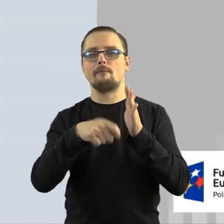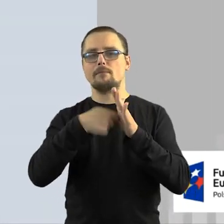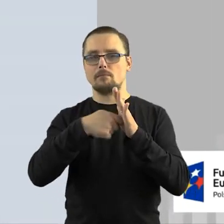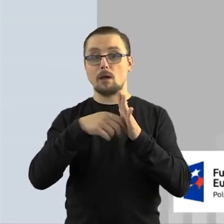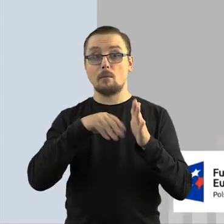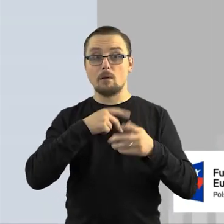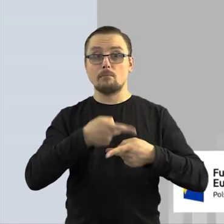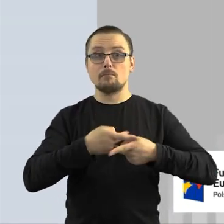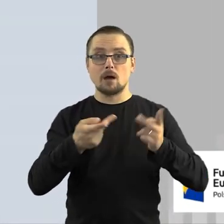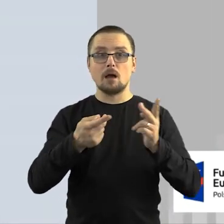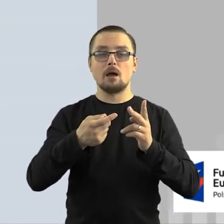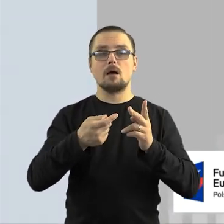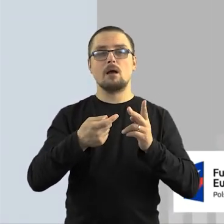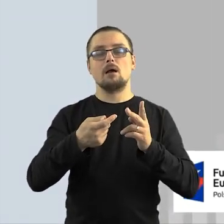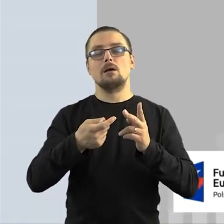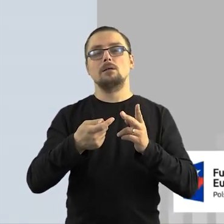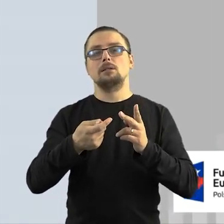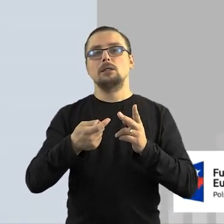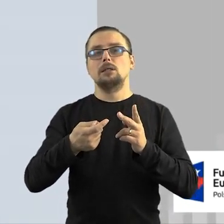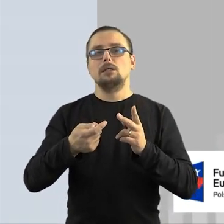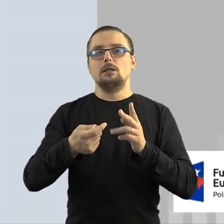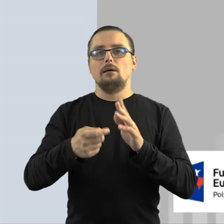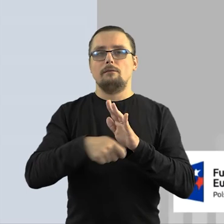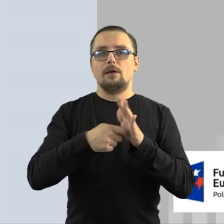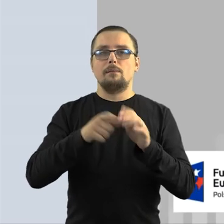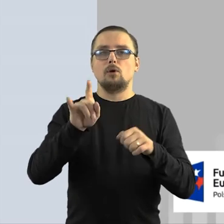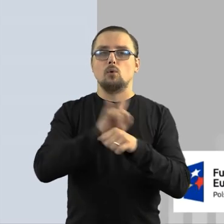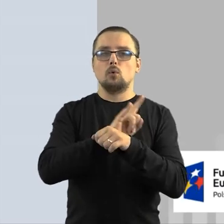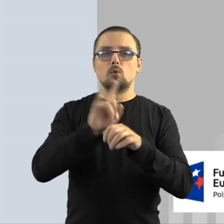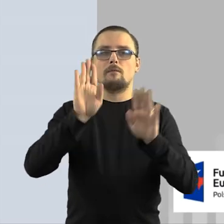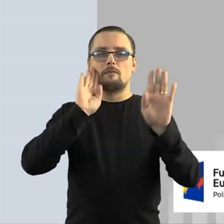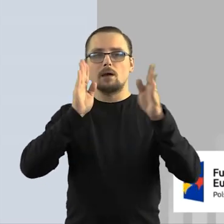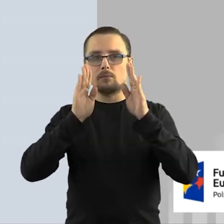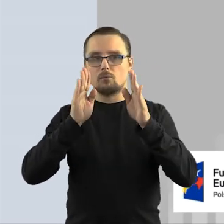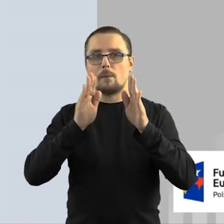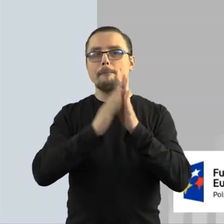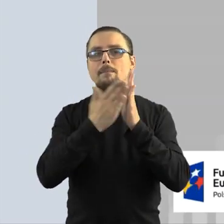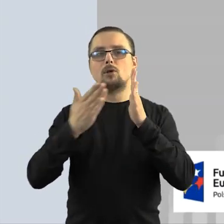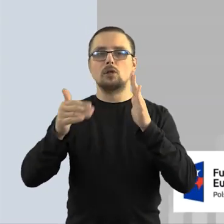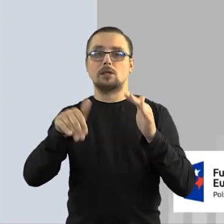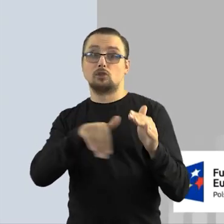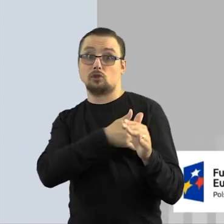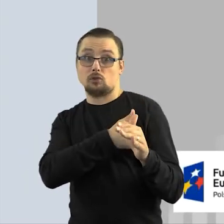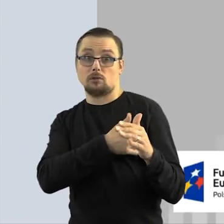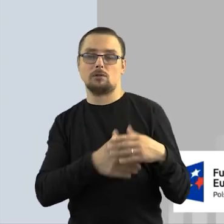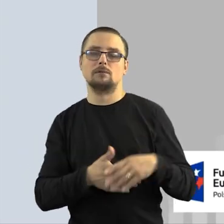montuję z tego filmik. Czy mogę taki materiał publikować na YouTubie, Facebooku, Biblioteka Szkolna?